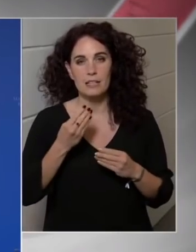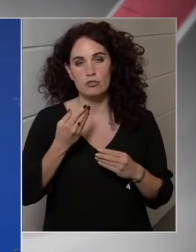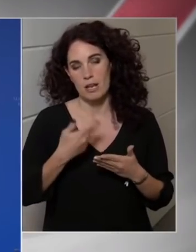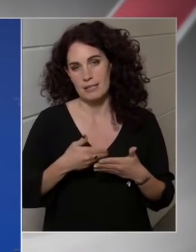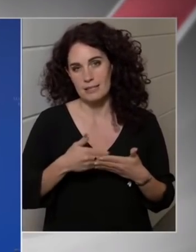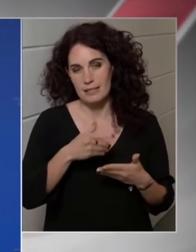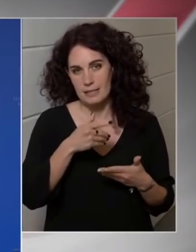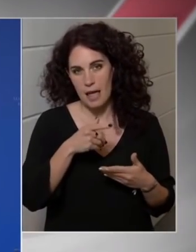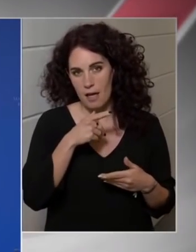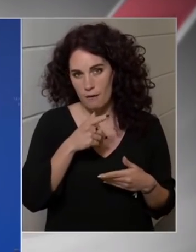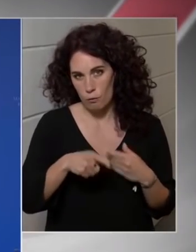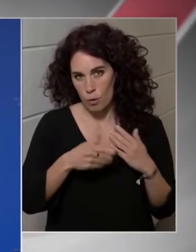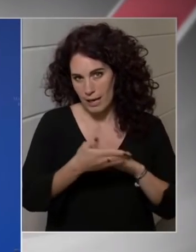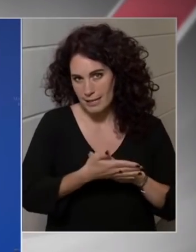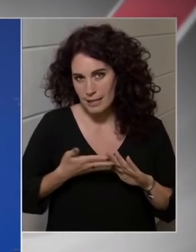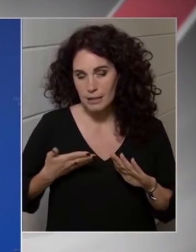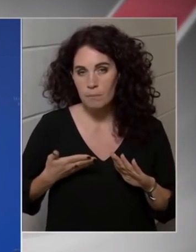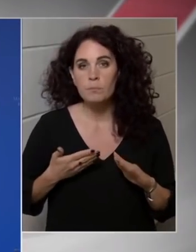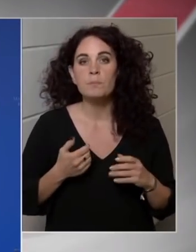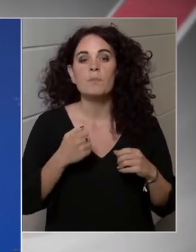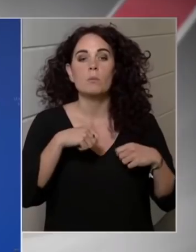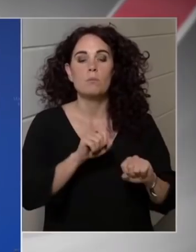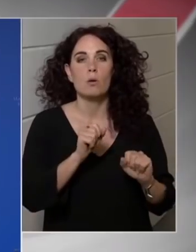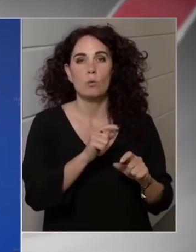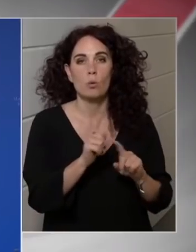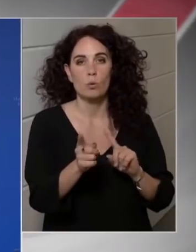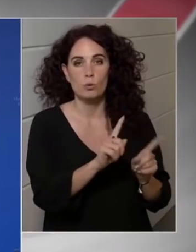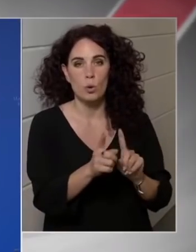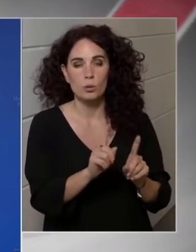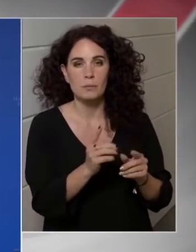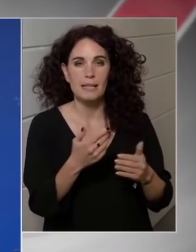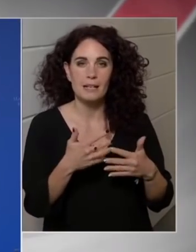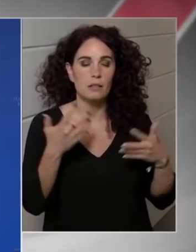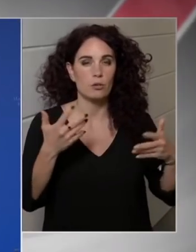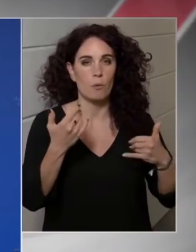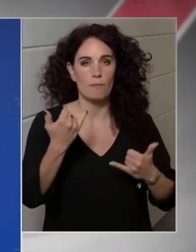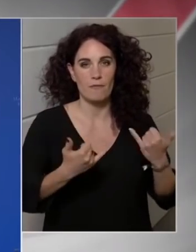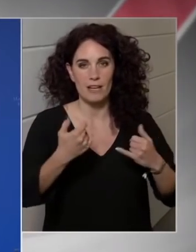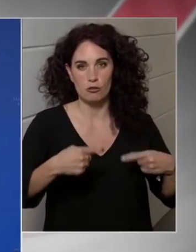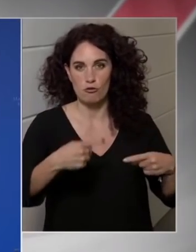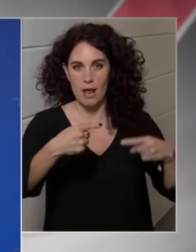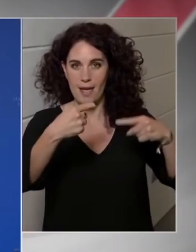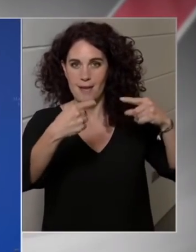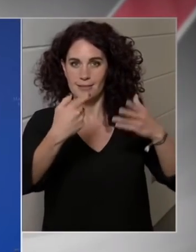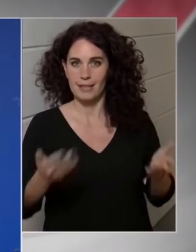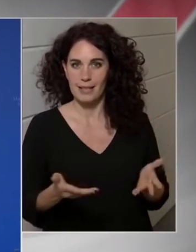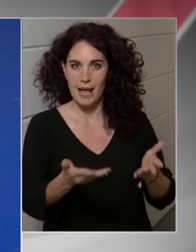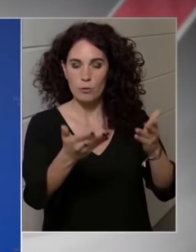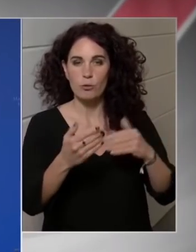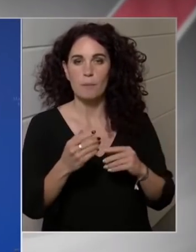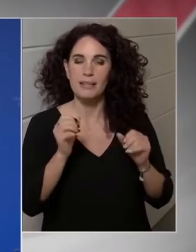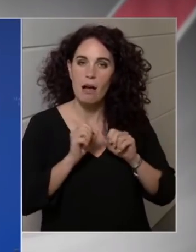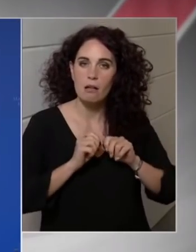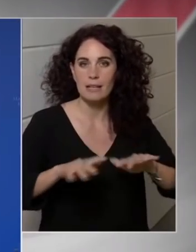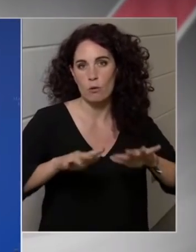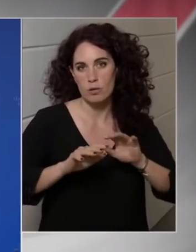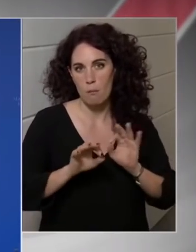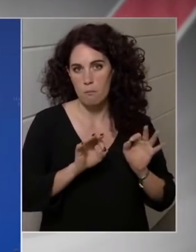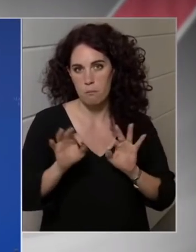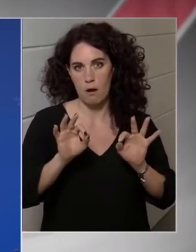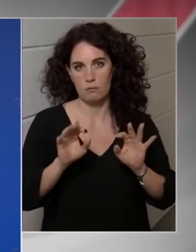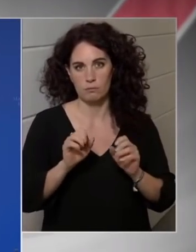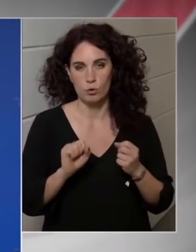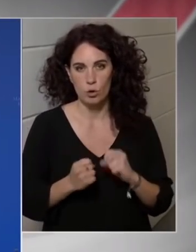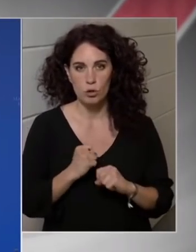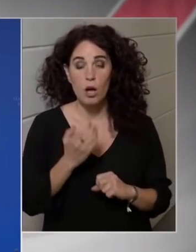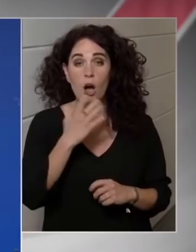kezdeni, hogy a bankok között minél nagyobb verseny generálódjon, és minél hatékonyabban működjenek. Ha pedig a